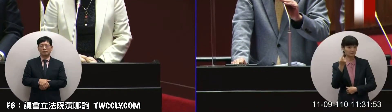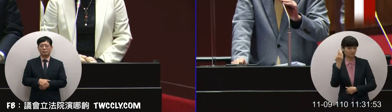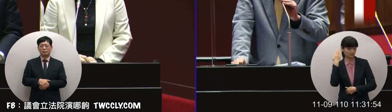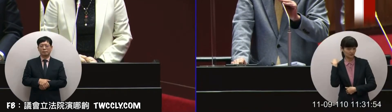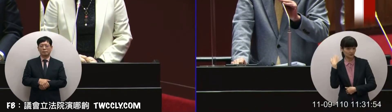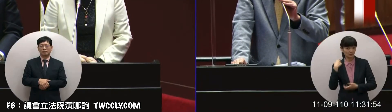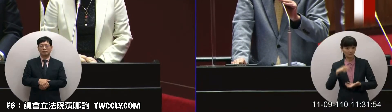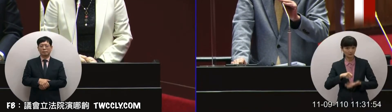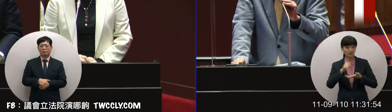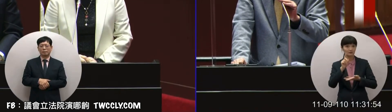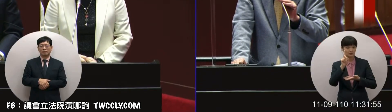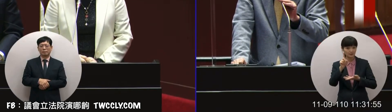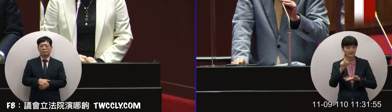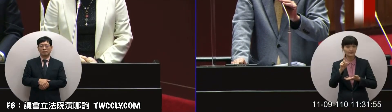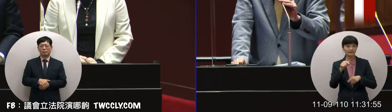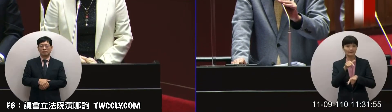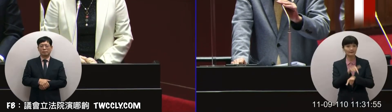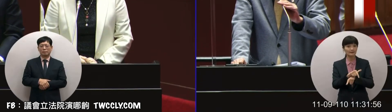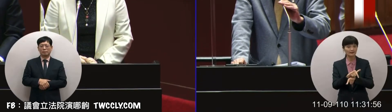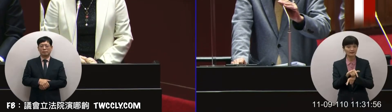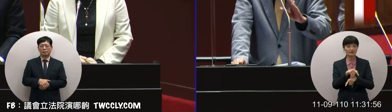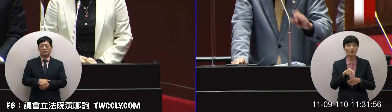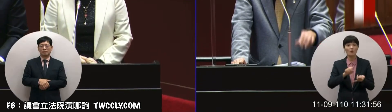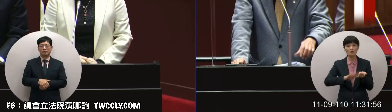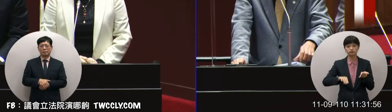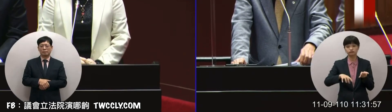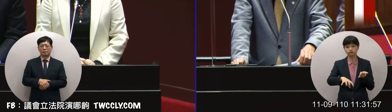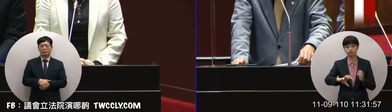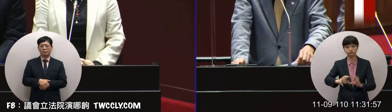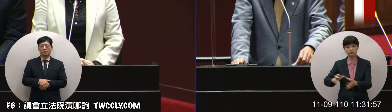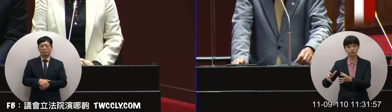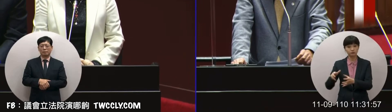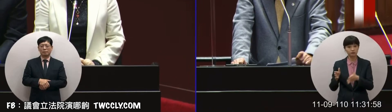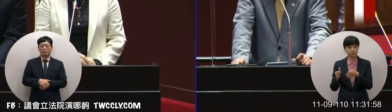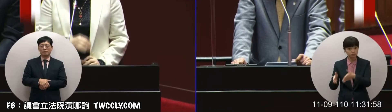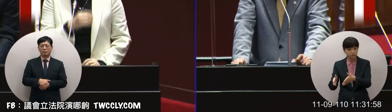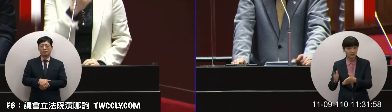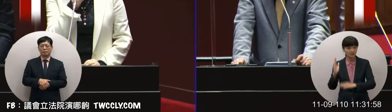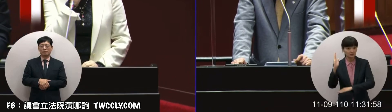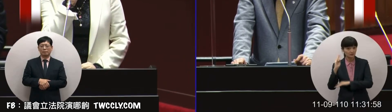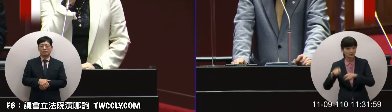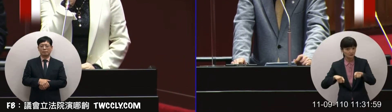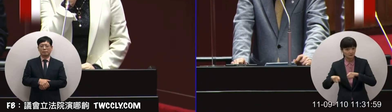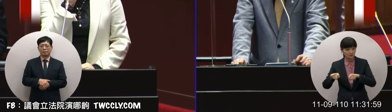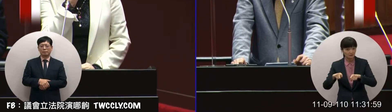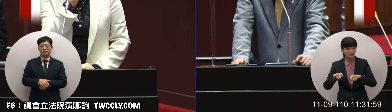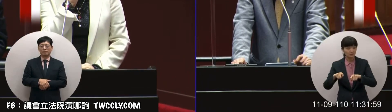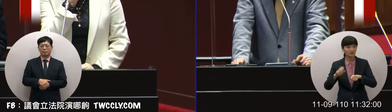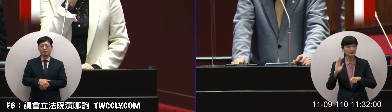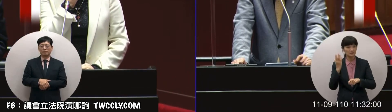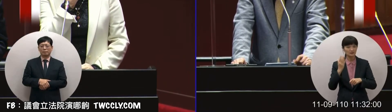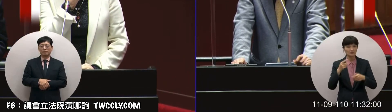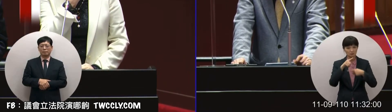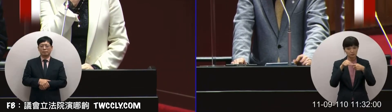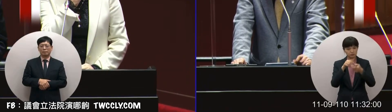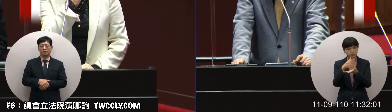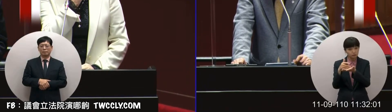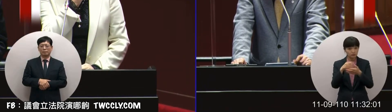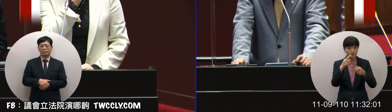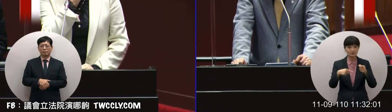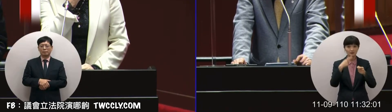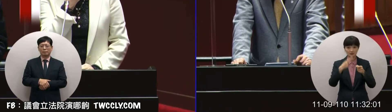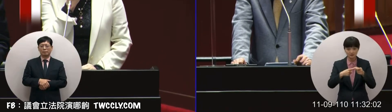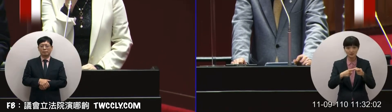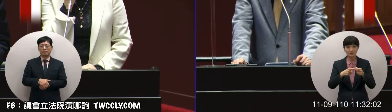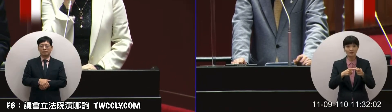主委但是南向的政策啊我們平均一年的才一千一